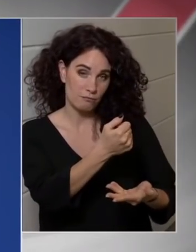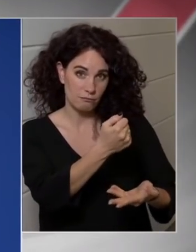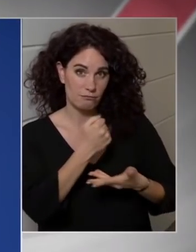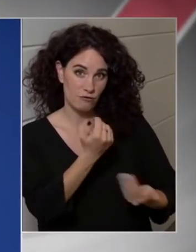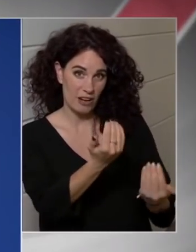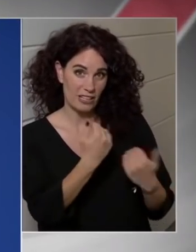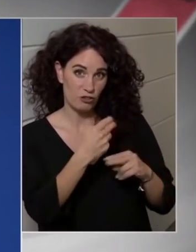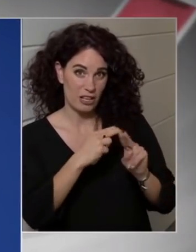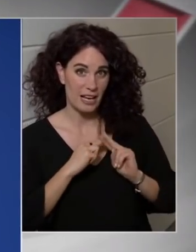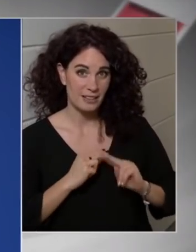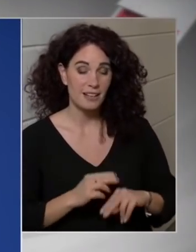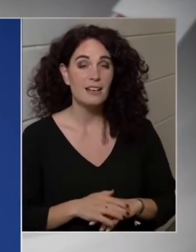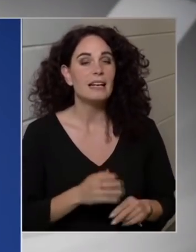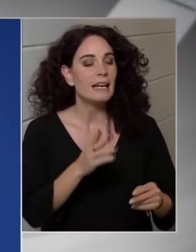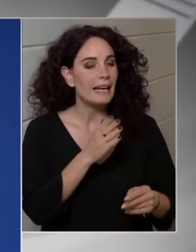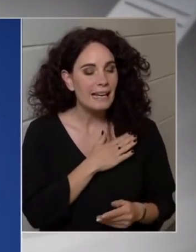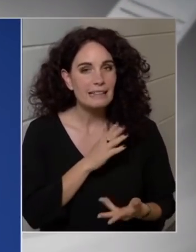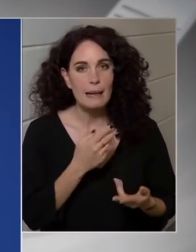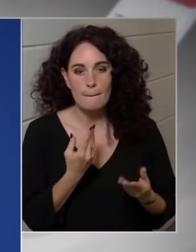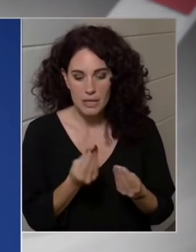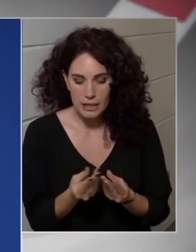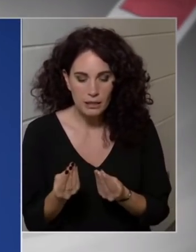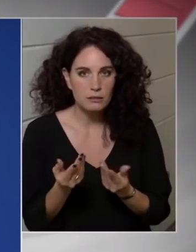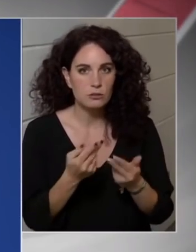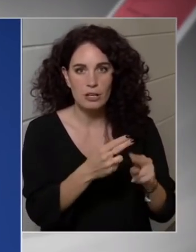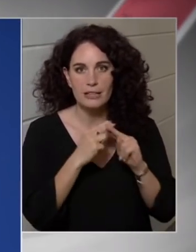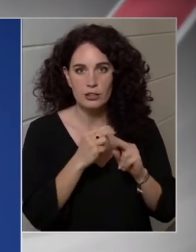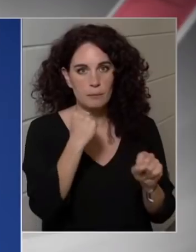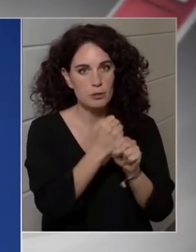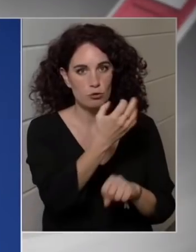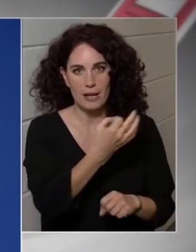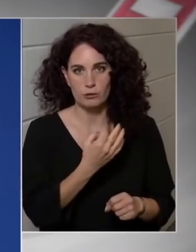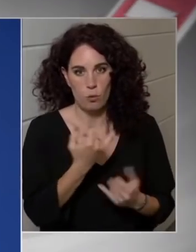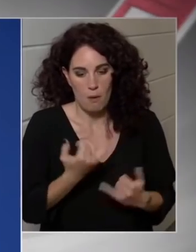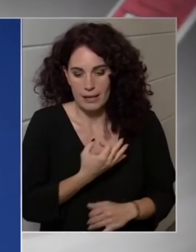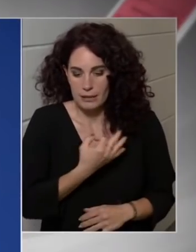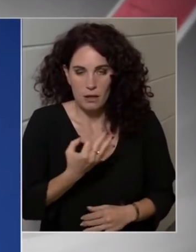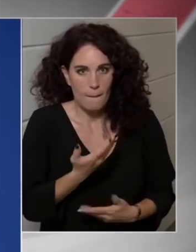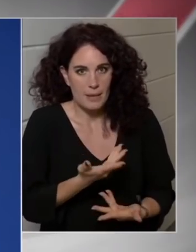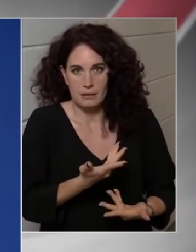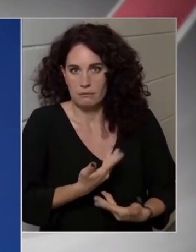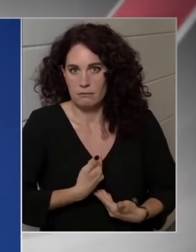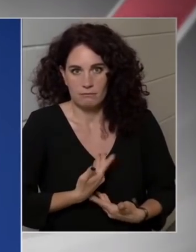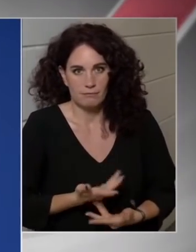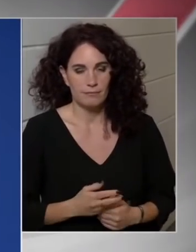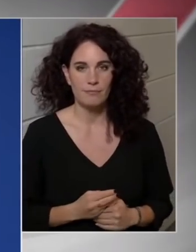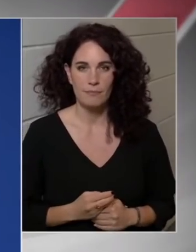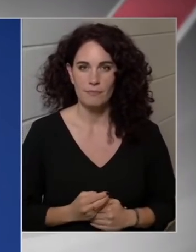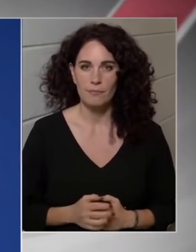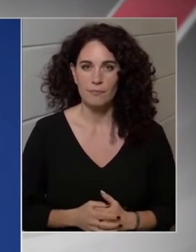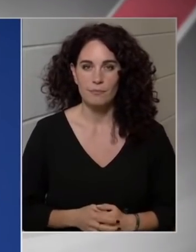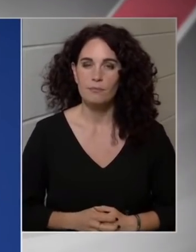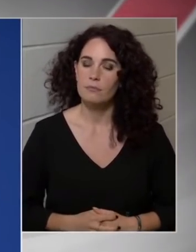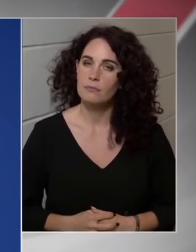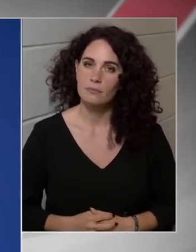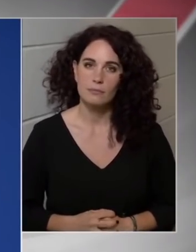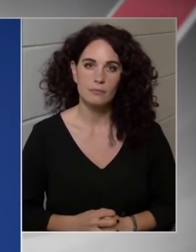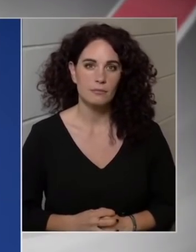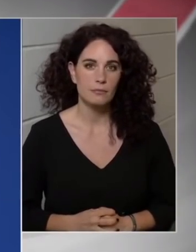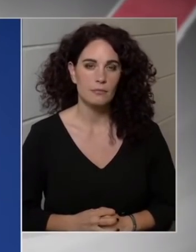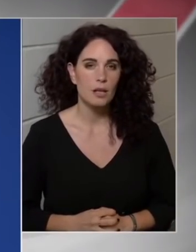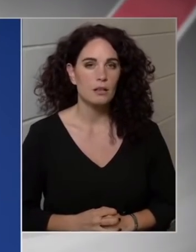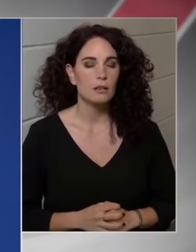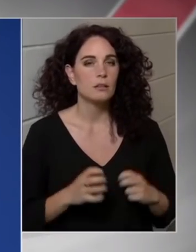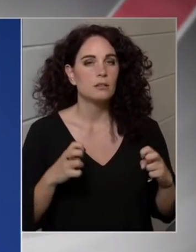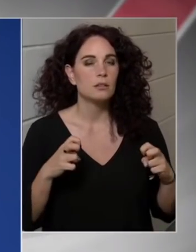Tehát érdemi segítség a bizottságtól mind a mai napig nem érkezett. Brüsszeltől nem biztos, a bizottság folyósított. Nem tudom,